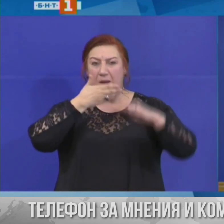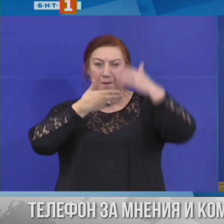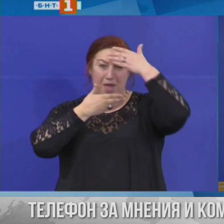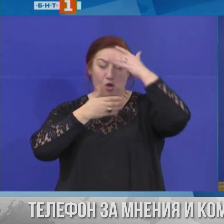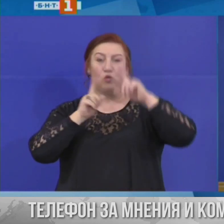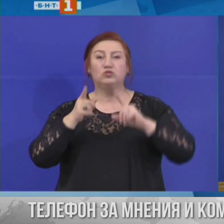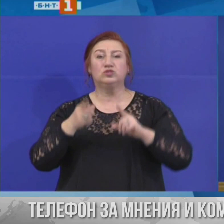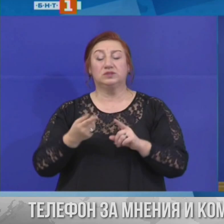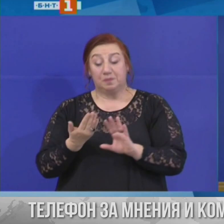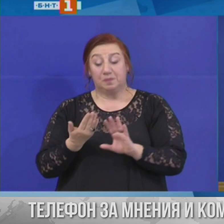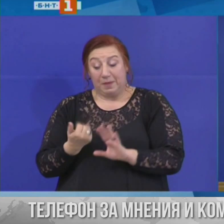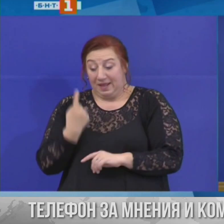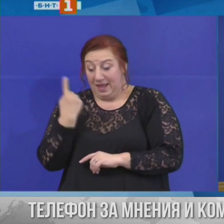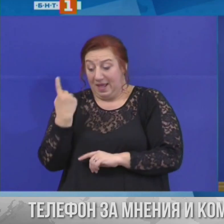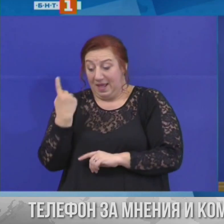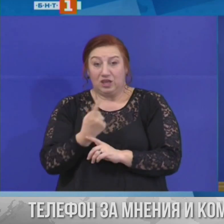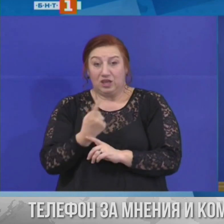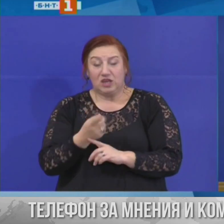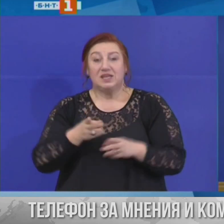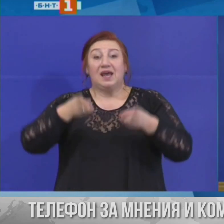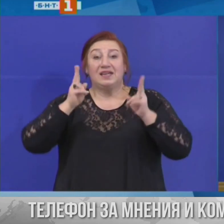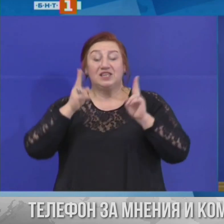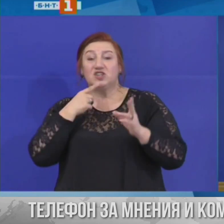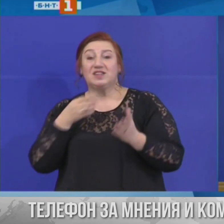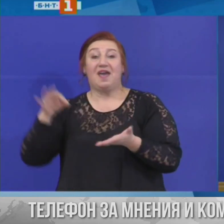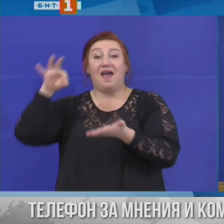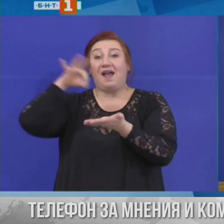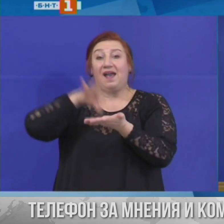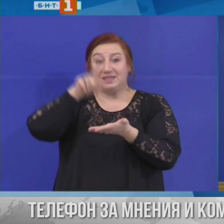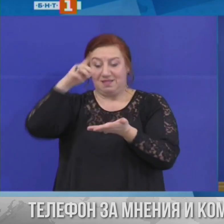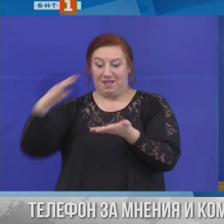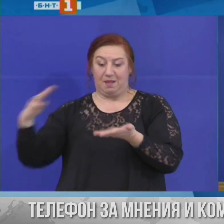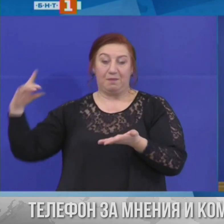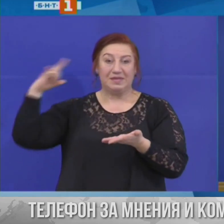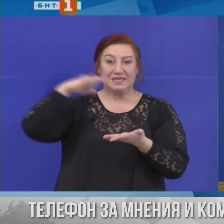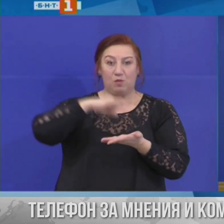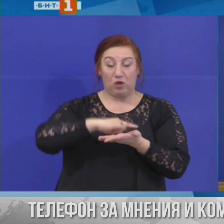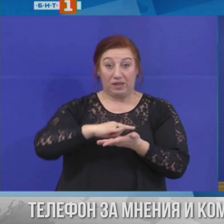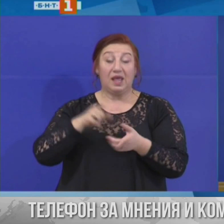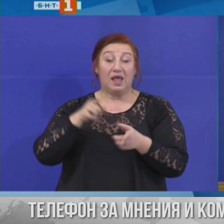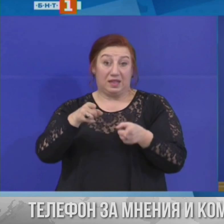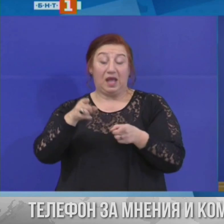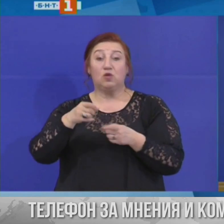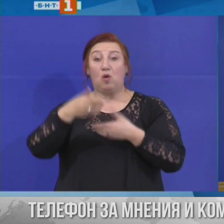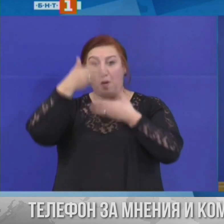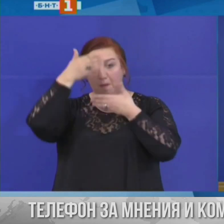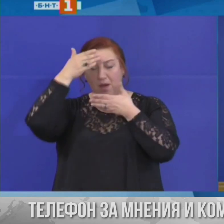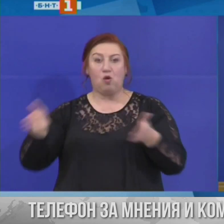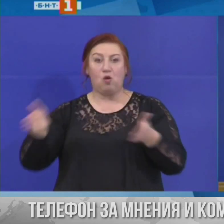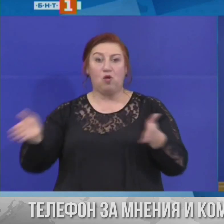днес, допреди час, разреши кацането на тези самолети, тъй като Марокко де-факто затвори въздушния си транспорт.